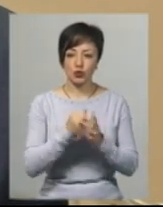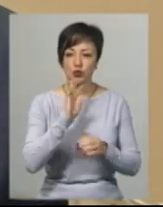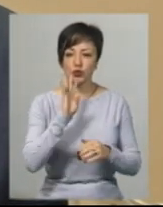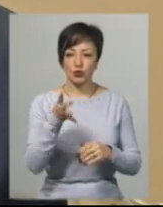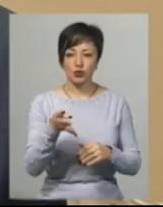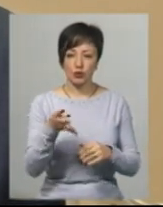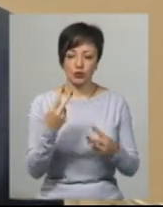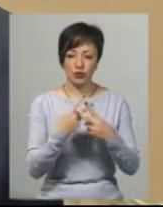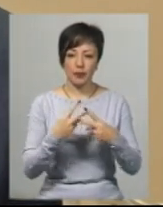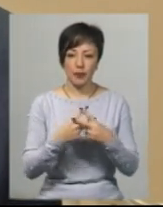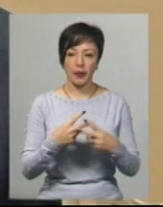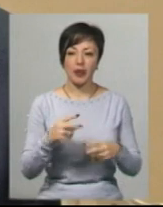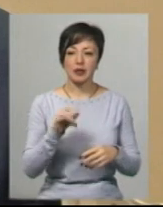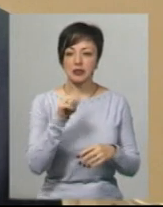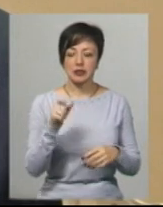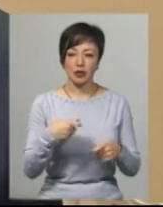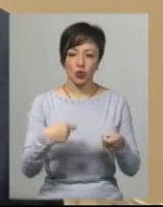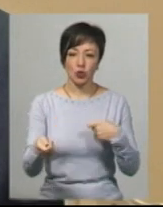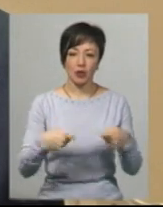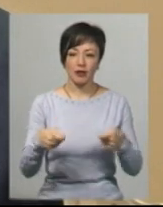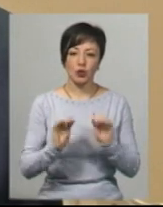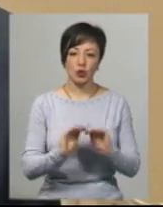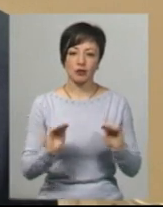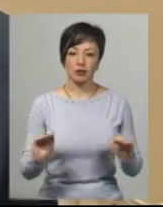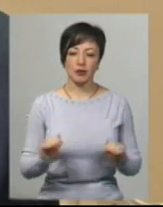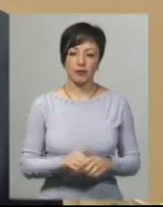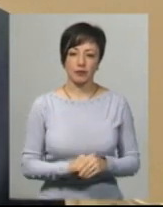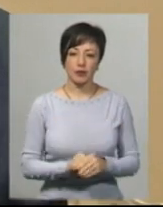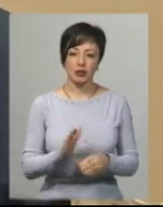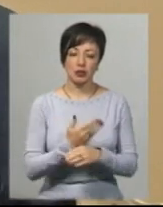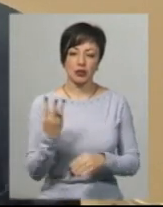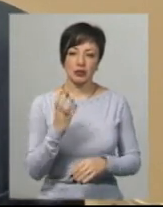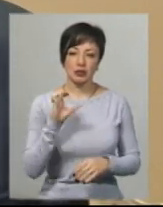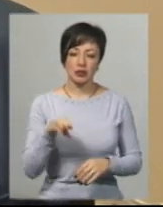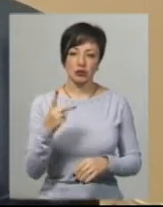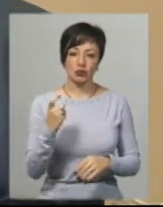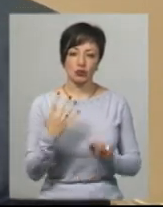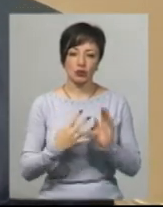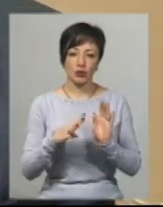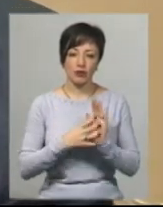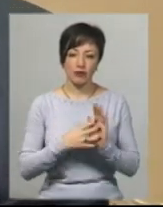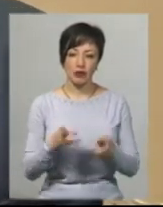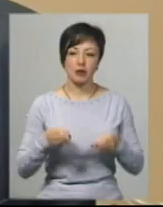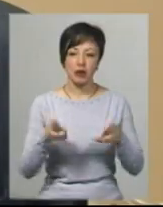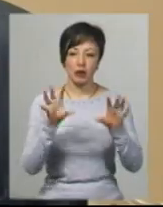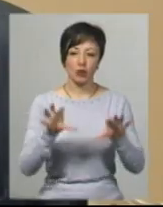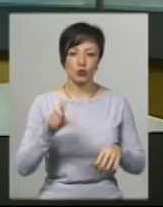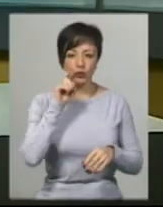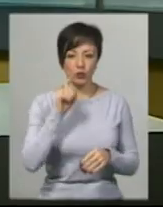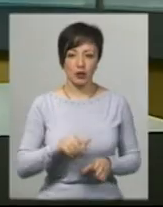років позбавлення волі за торгівлю дітьми. Це частина 3 статті 149 Кримінального кодексу України.